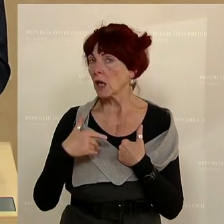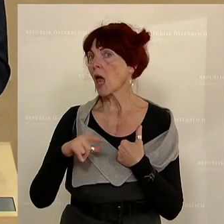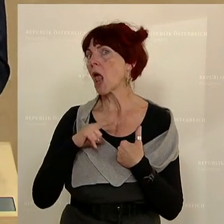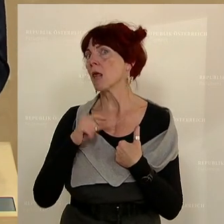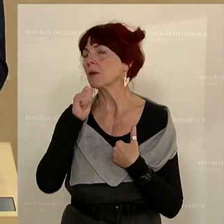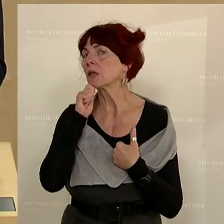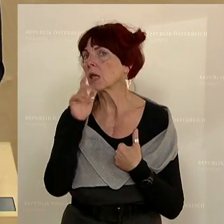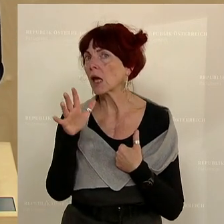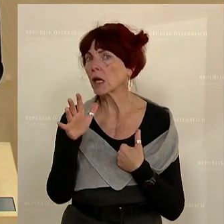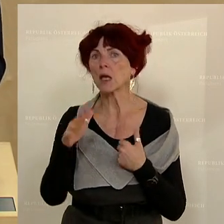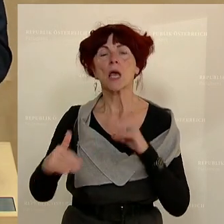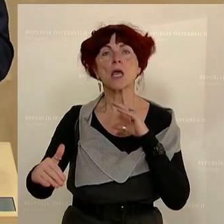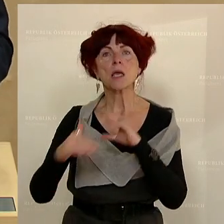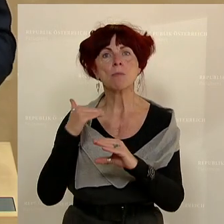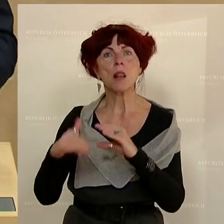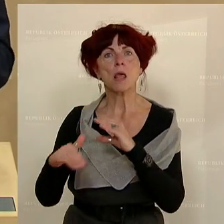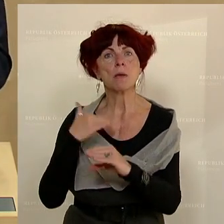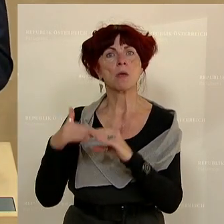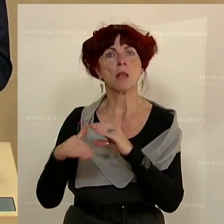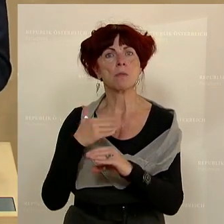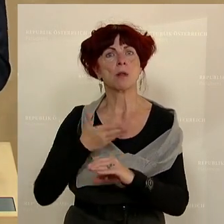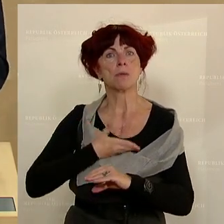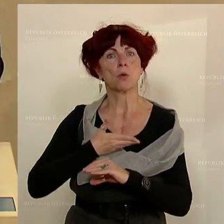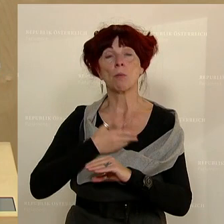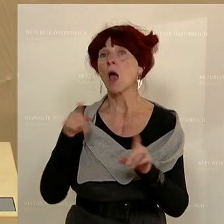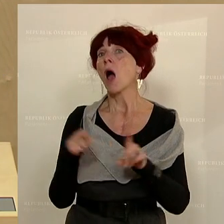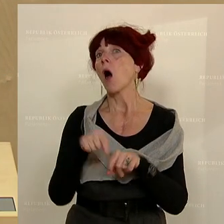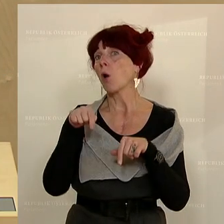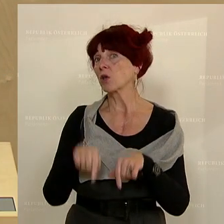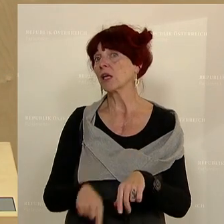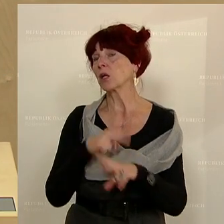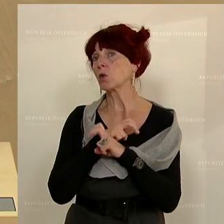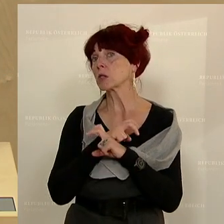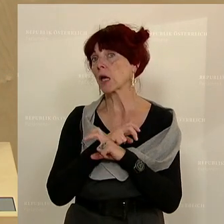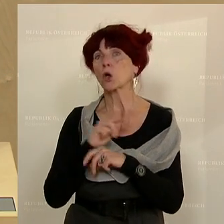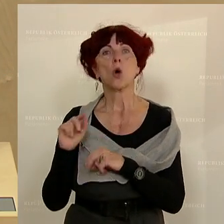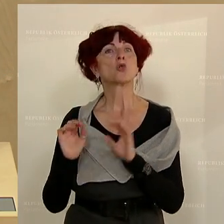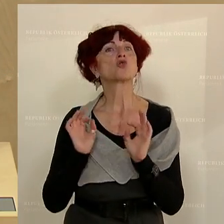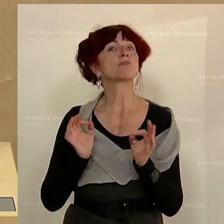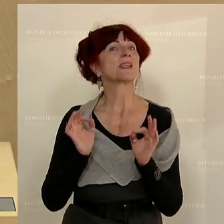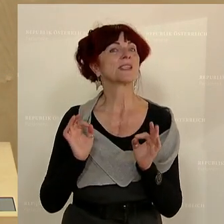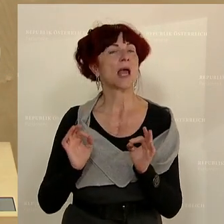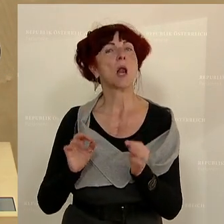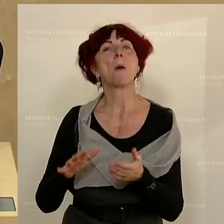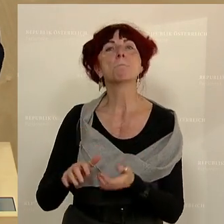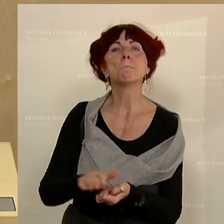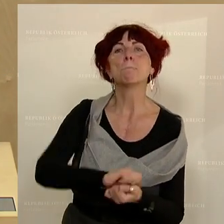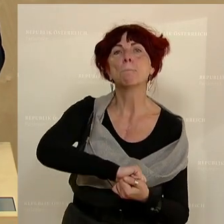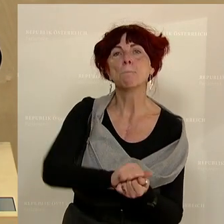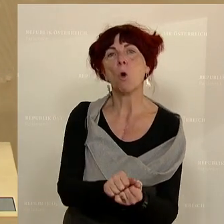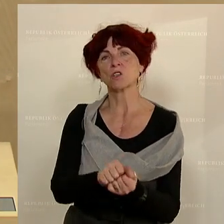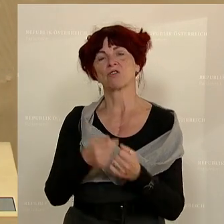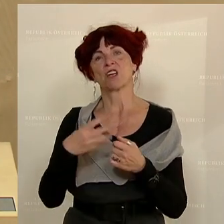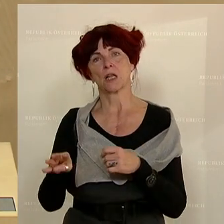tagtäglich, dass ich Mails bekomme, aber auch natürlich bei mir in Niederösterreich und natürlich auch speziell im Mostviertel Mails